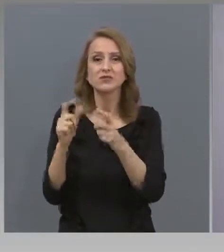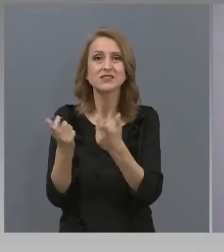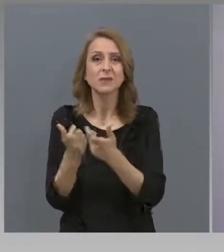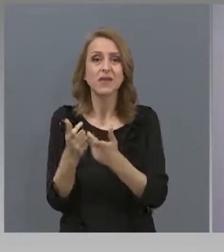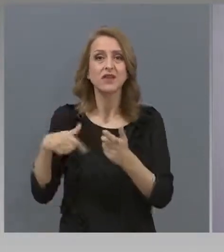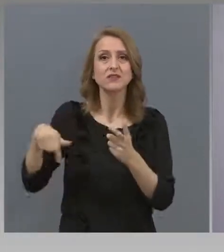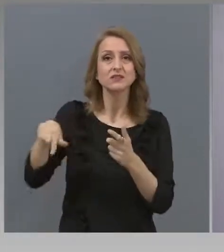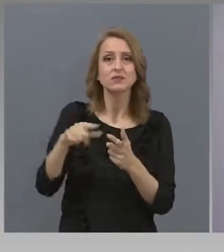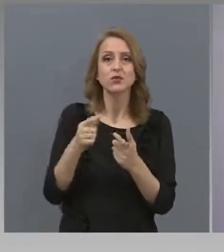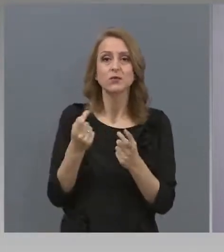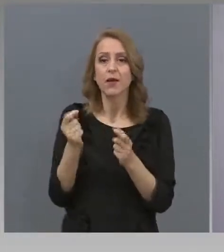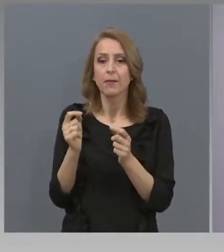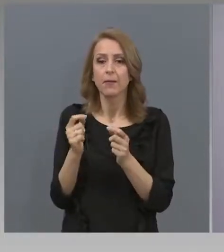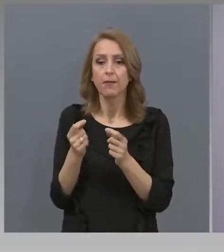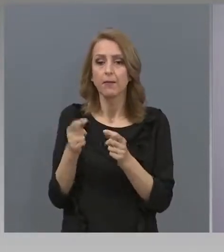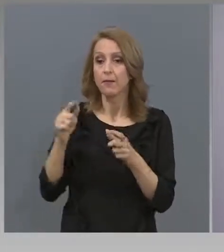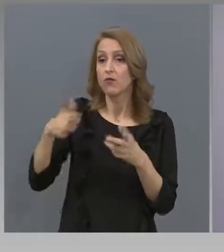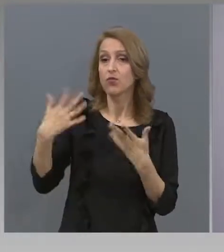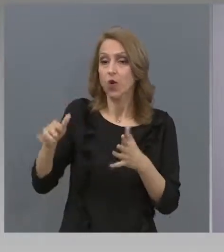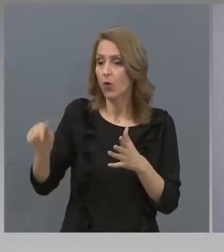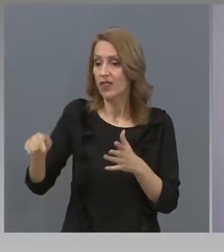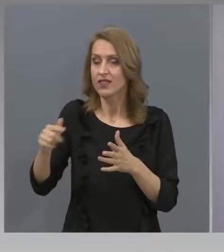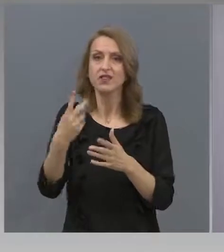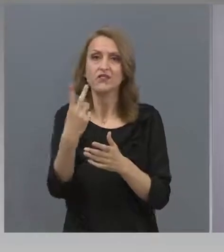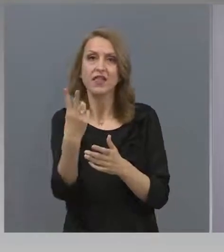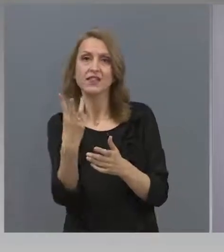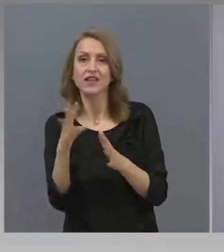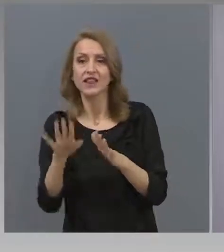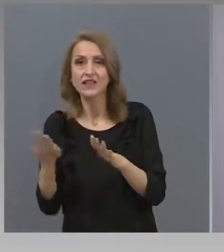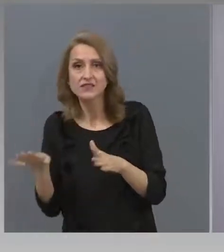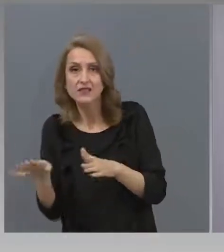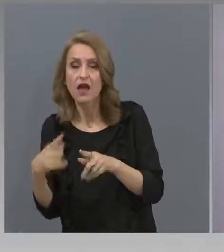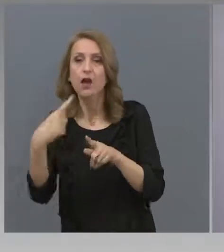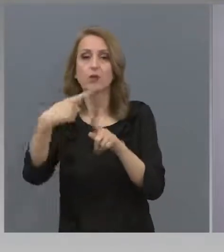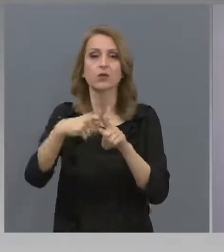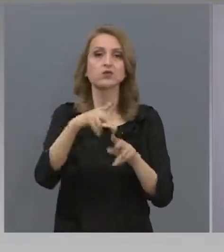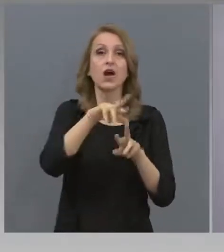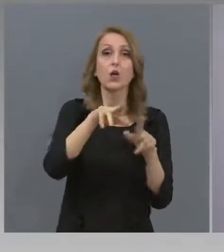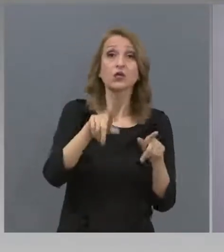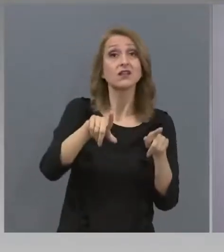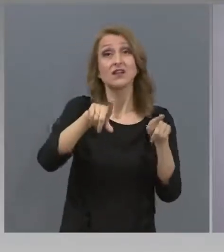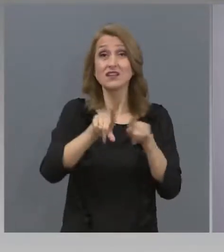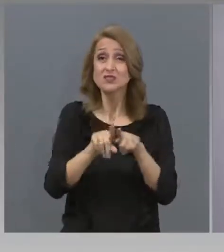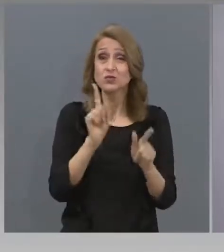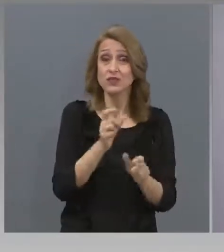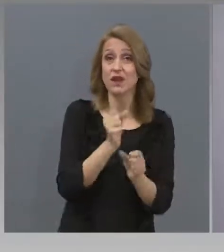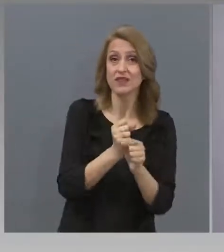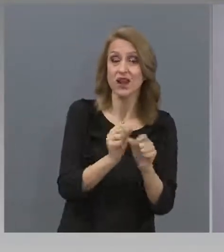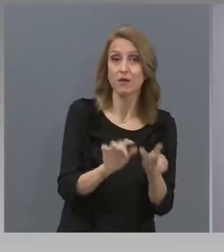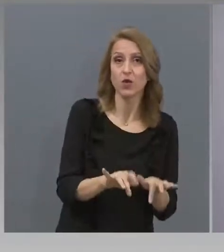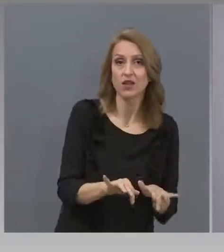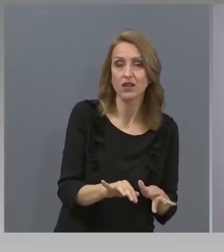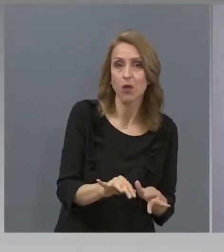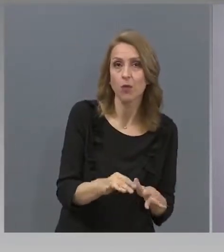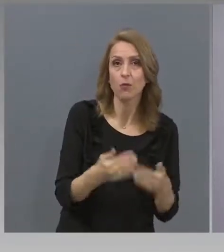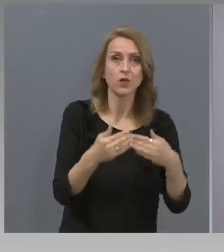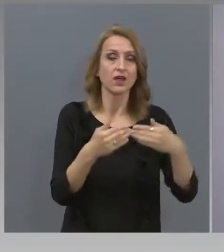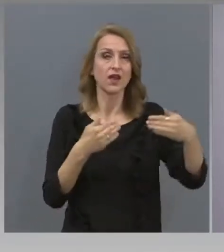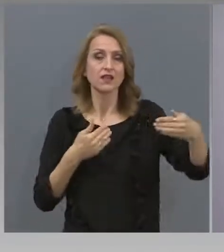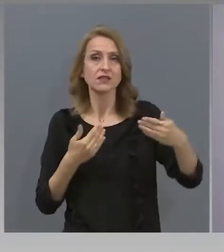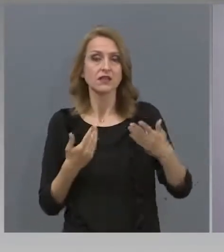-малко устройство, отколкото са децата и родителите, които в същото време трябва да работят дистанционно.